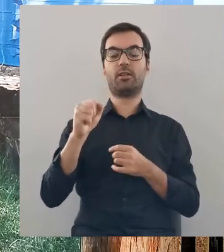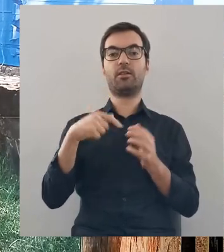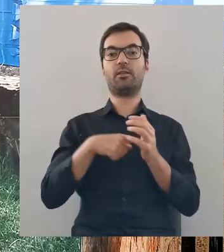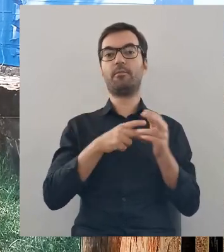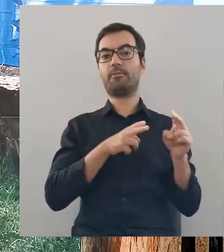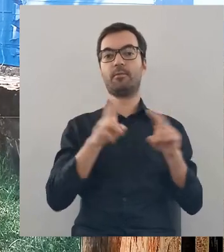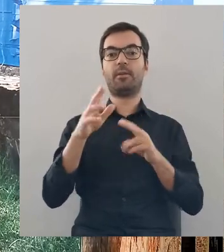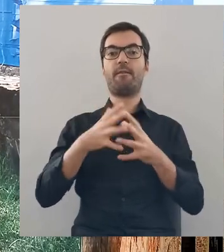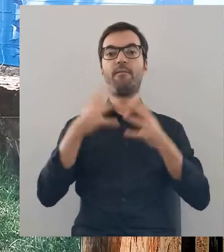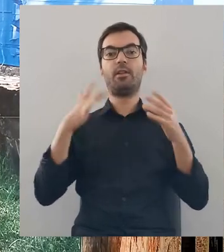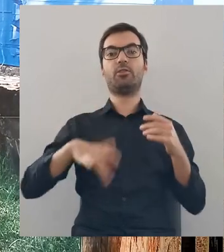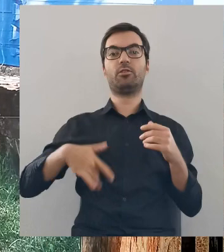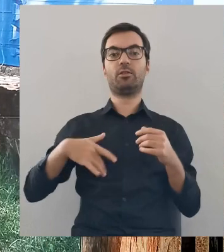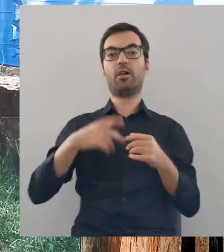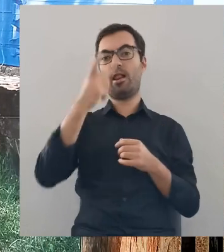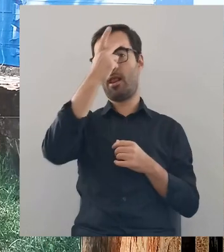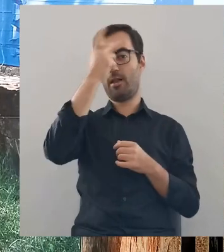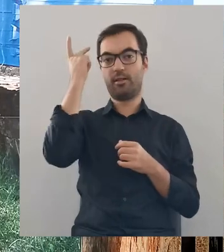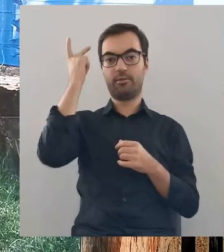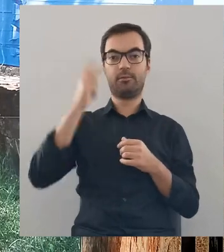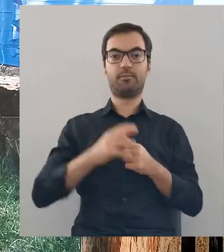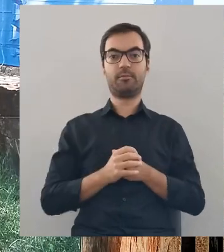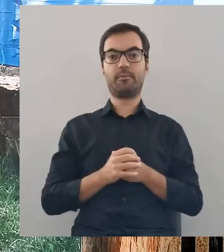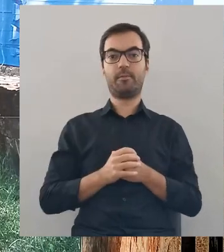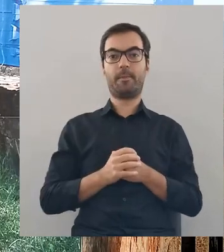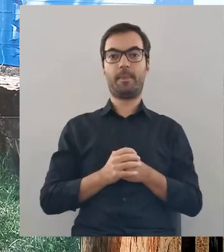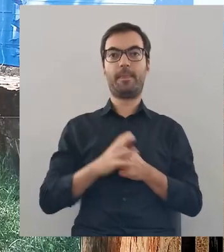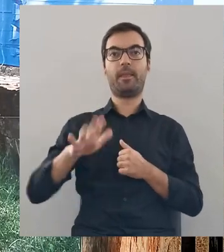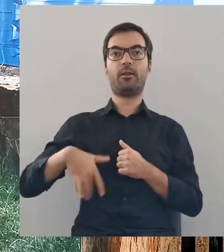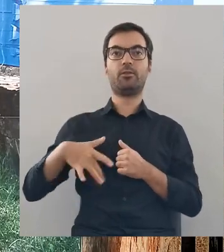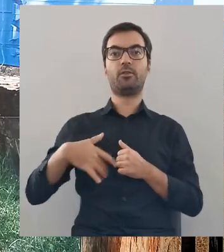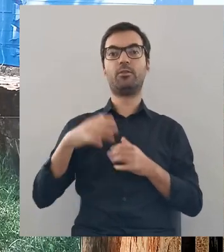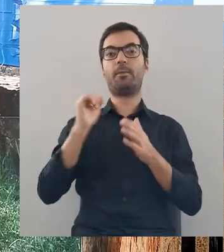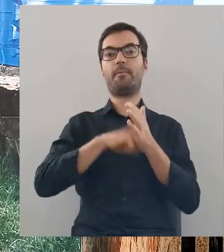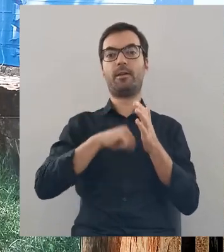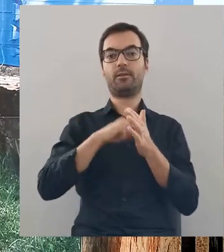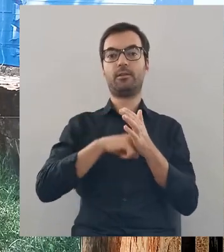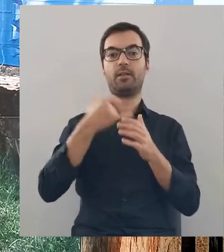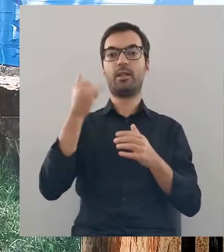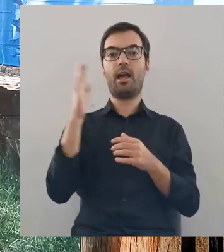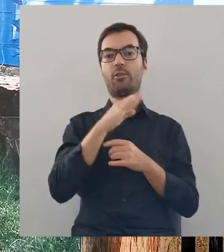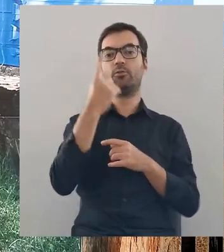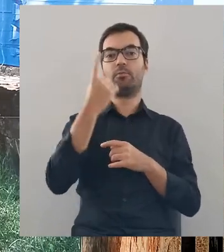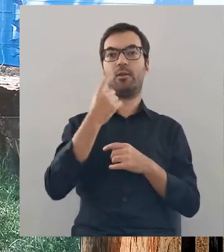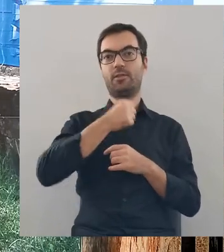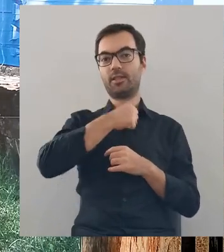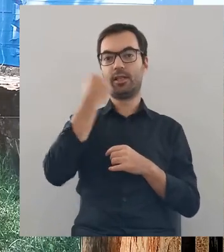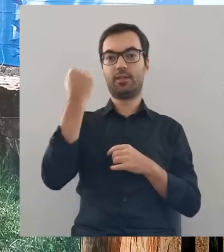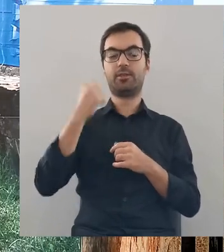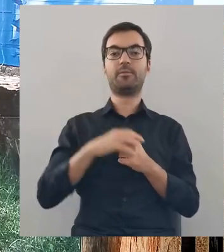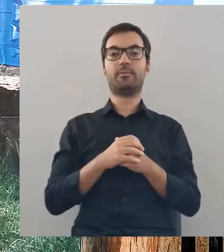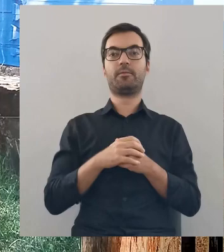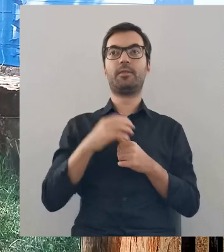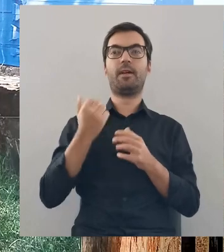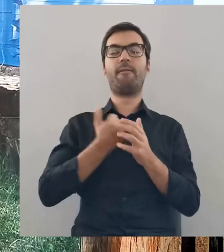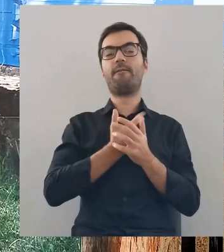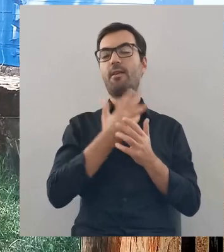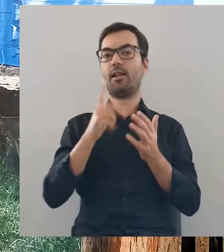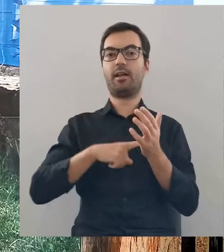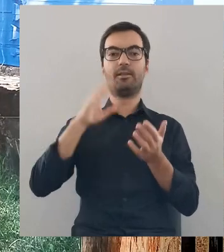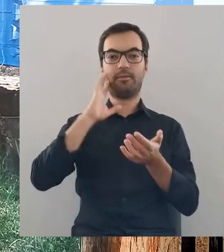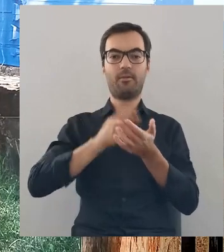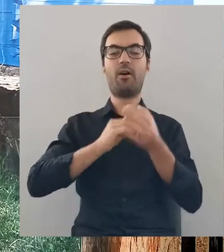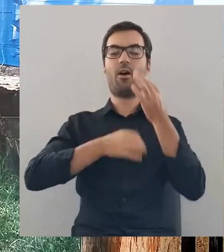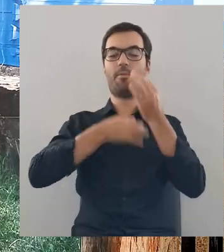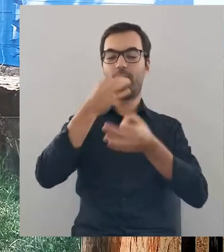-Lacki, należały do wielkiego księstwa litywskiego, książę Mazowiecki, Janusz I starszy, o którym wiele